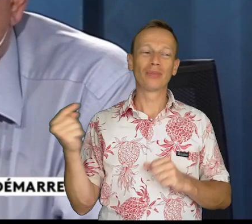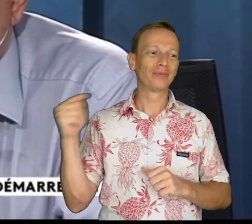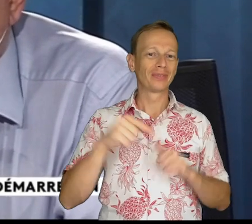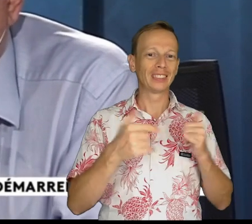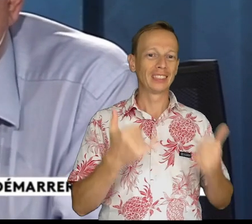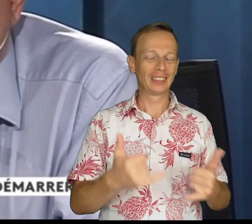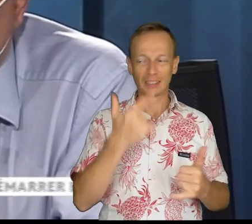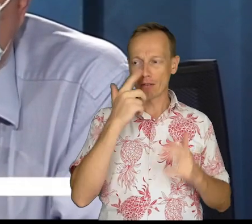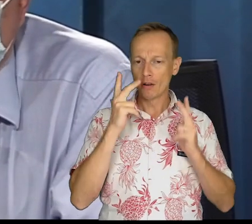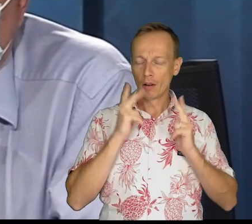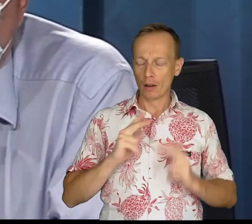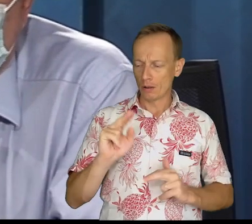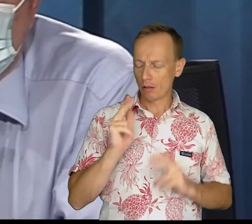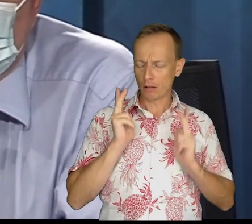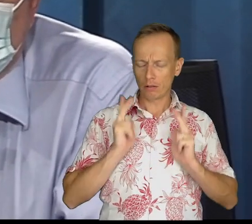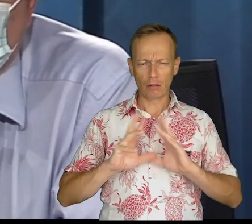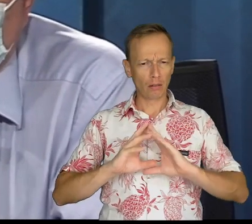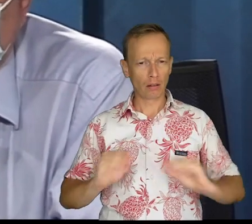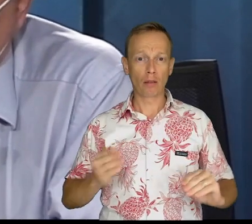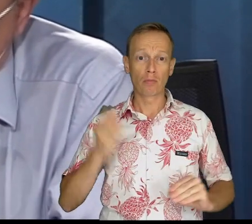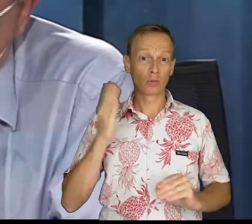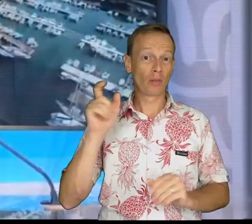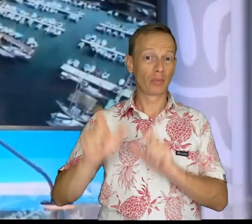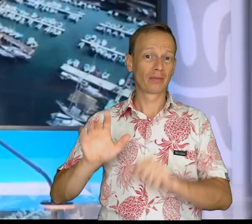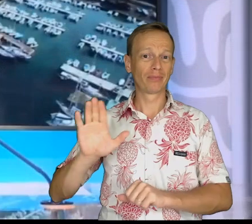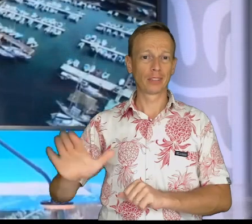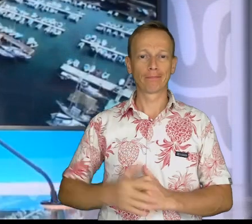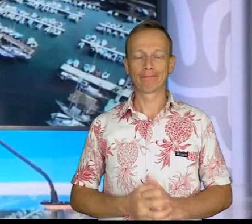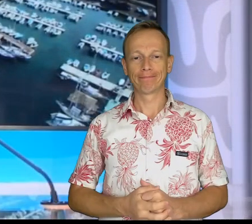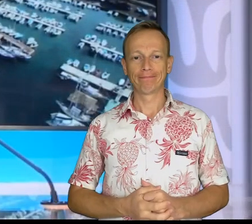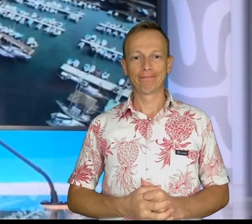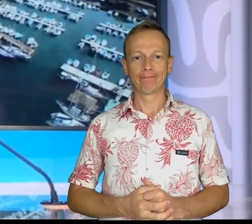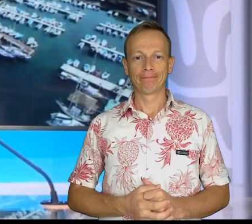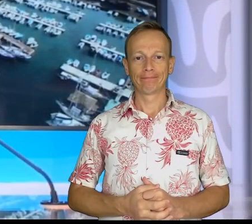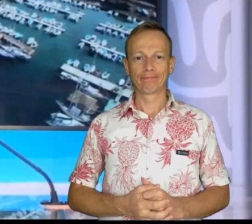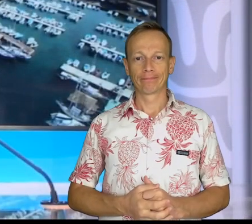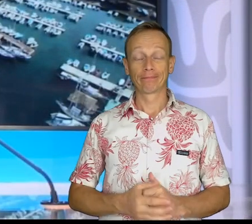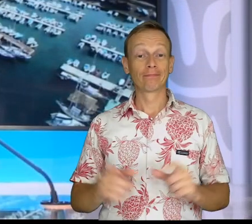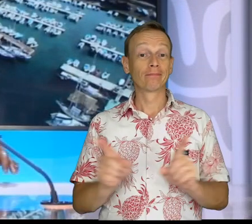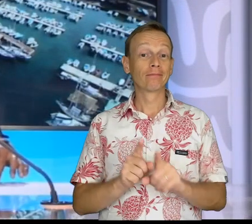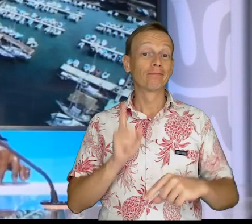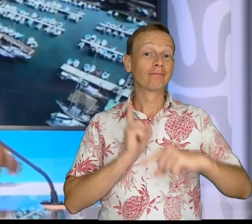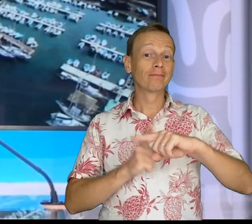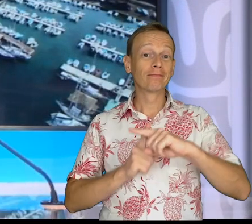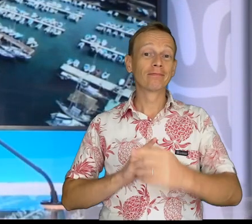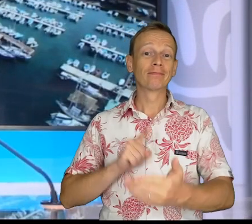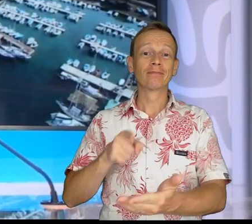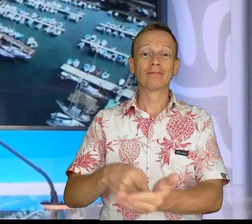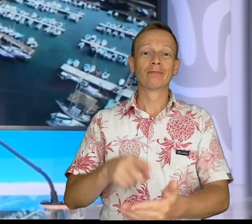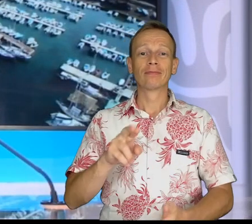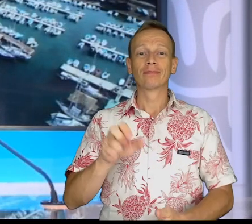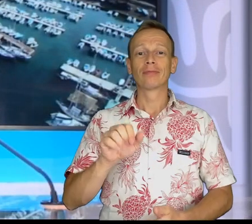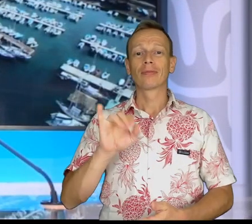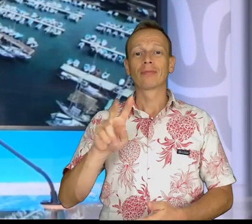recentrer sur soi, sur les essentiels. Et c'est ce que recherchent les gens aujourd'hui. Et nous allons aussi parler des bonnes choses à R'Eivave